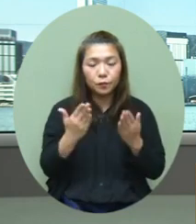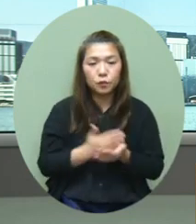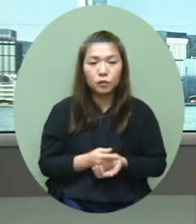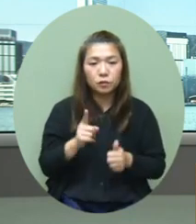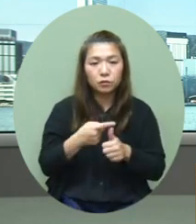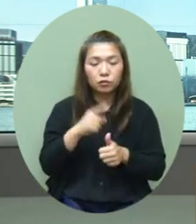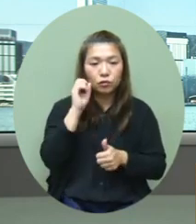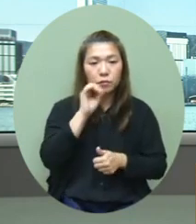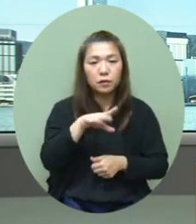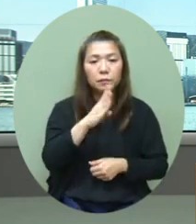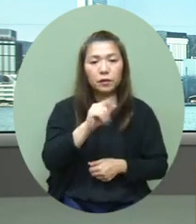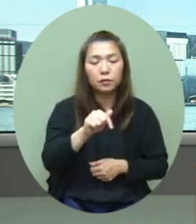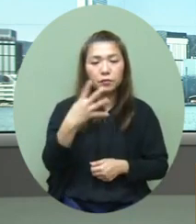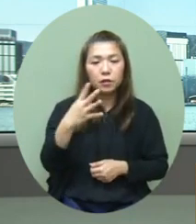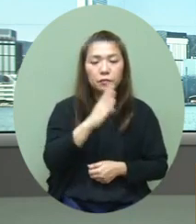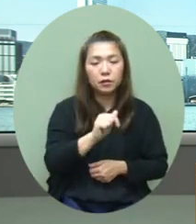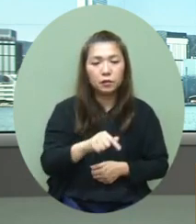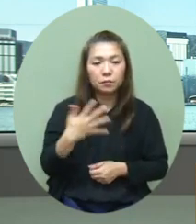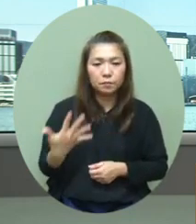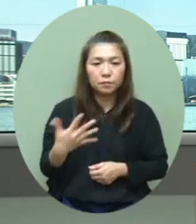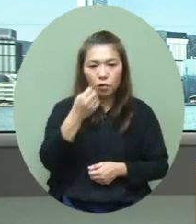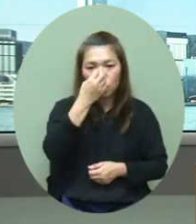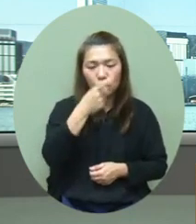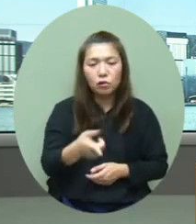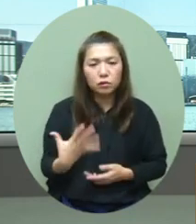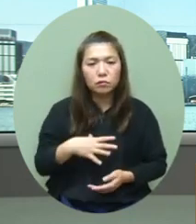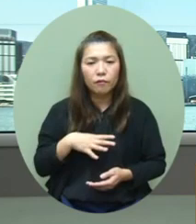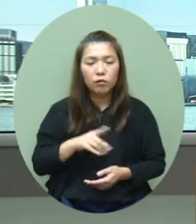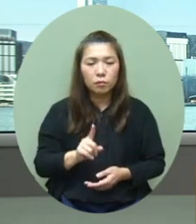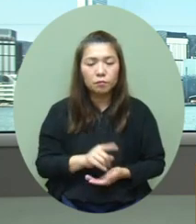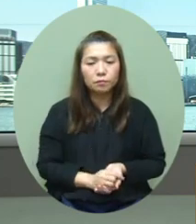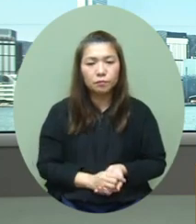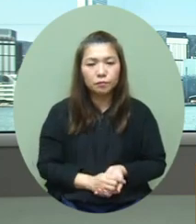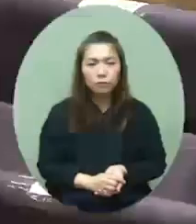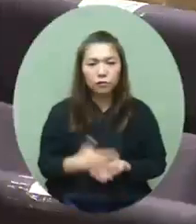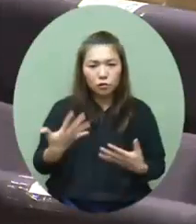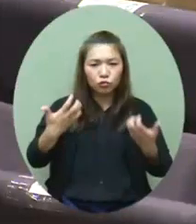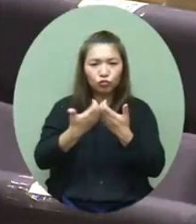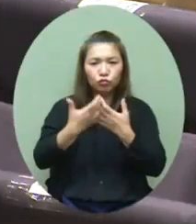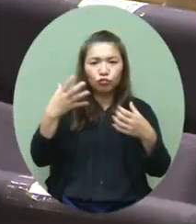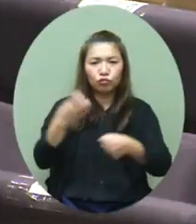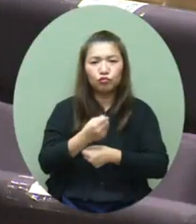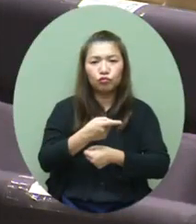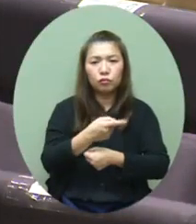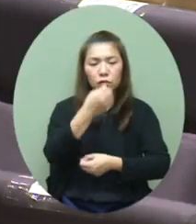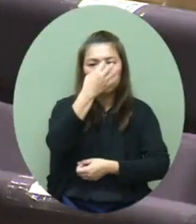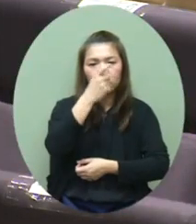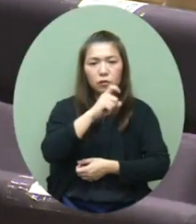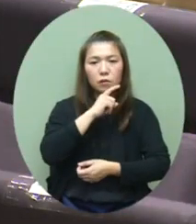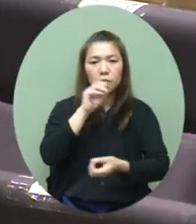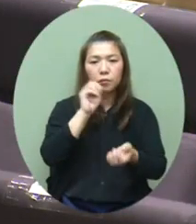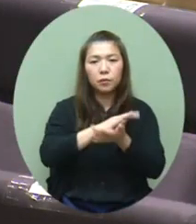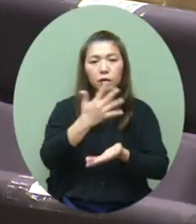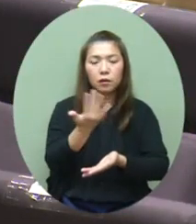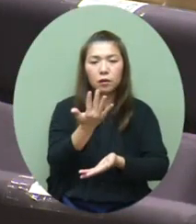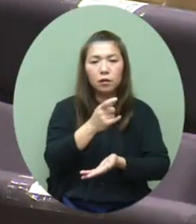首先想問一下BA.4和BA.5在香港的情況想問一下是累計香港總共現在本地有多少宗